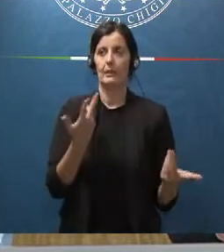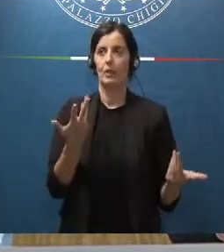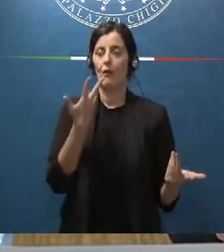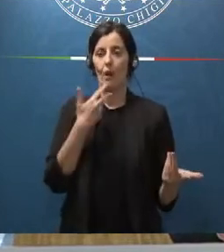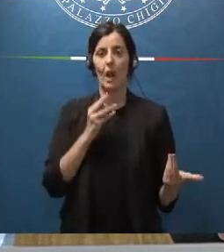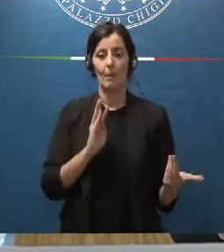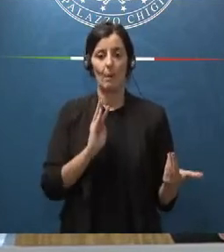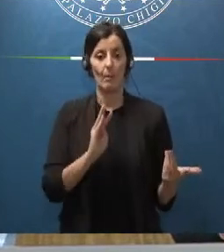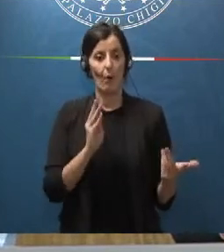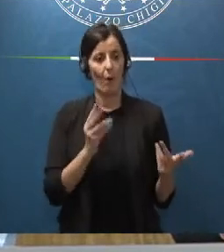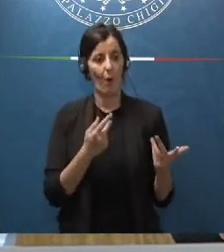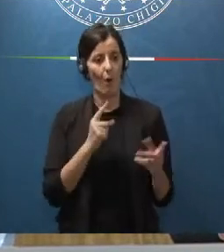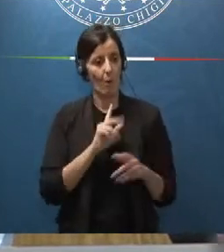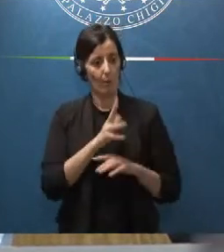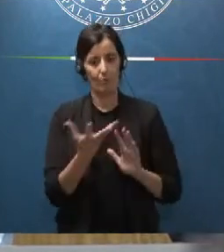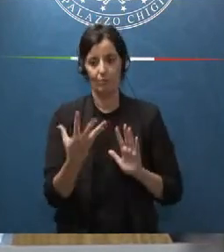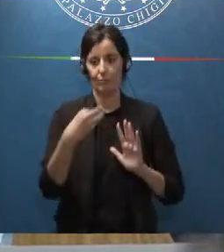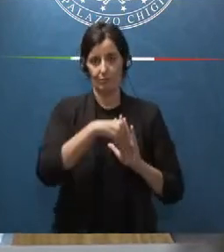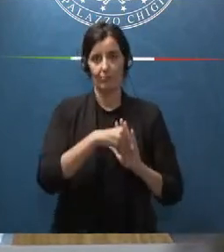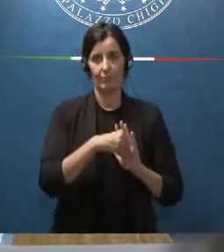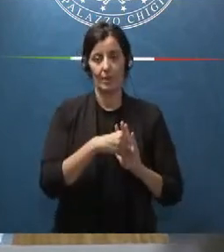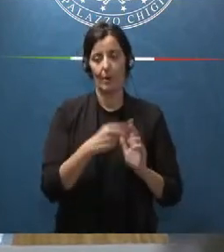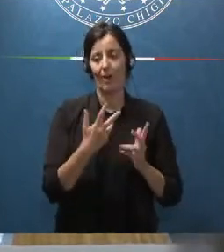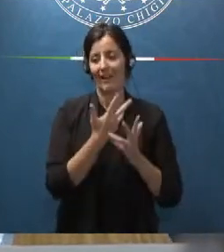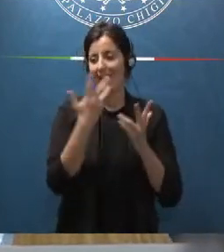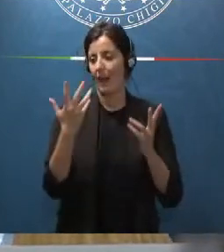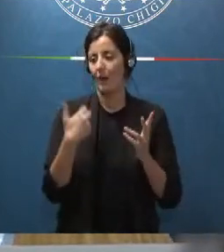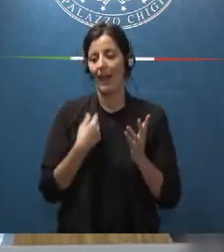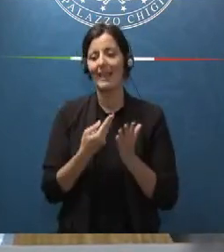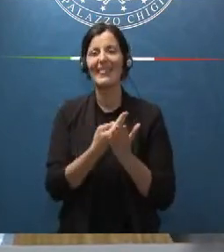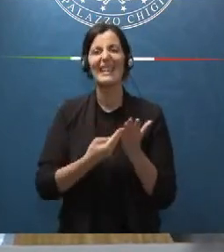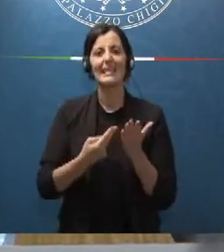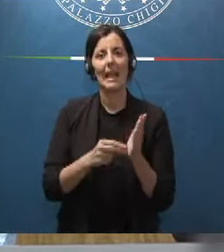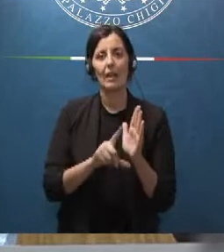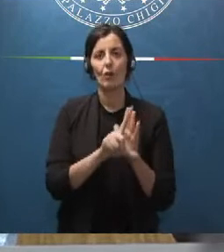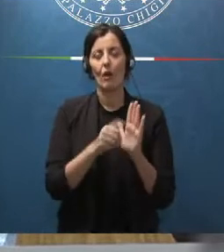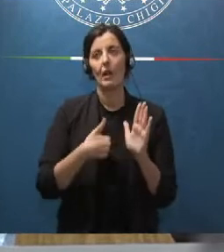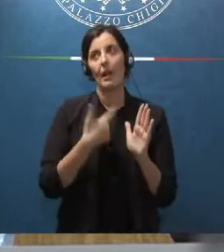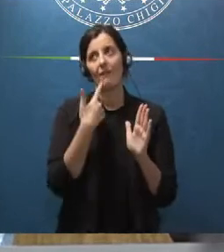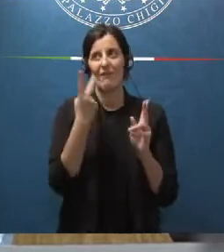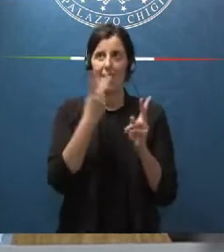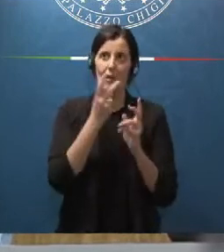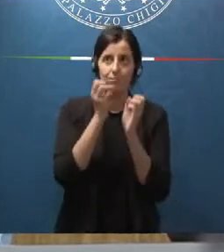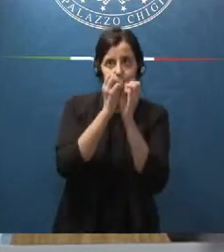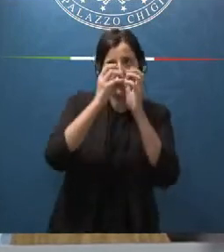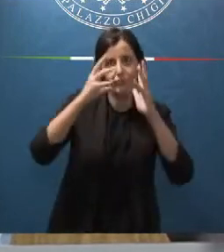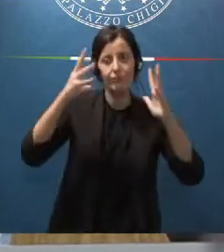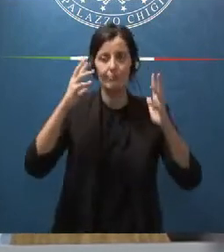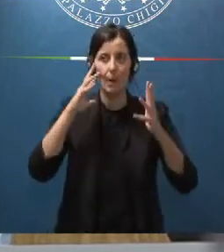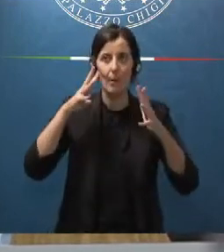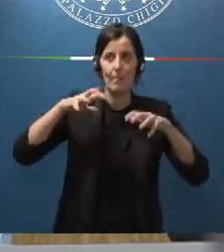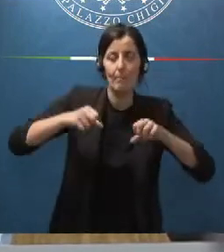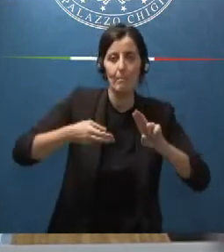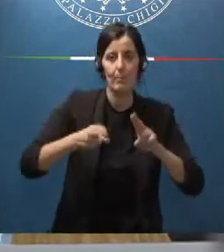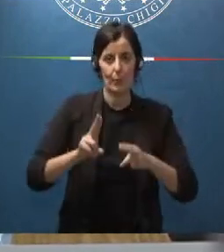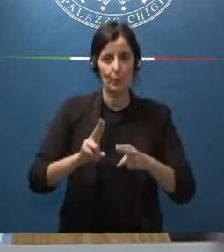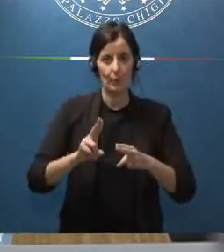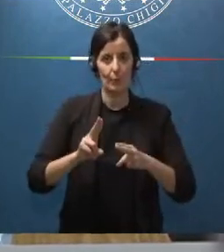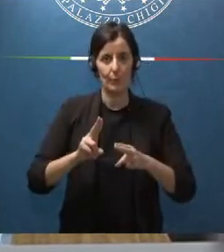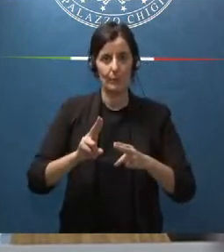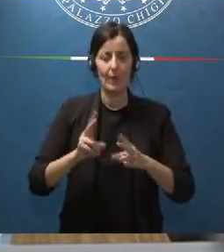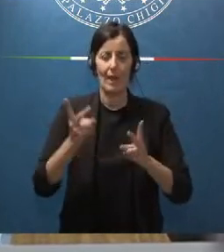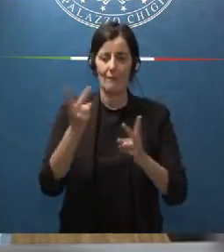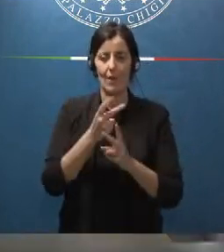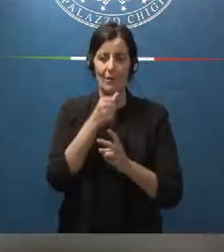inserirle in questo provvedimento ma è del tutto evidente che il disegno che abbiamo è un po' più ambizioso un po' più impegnativo e prevederà un